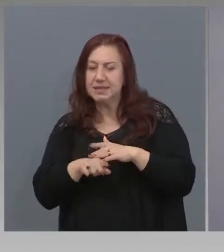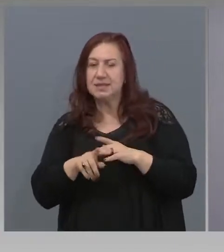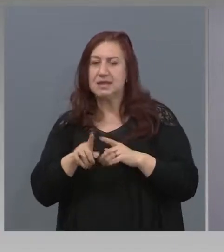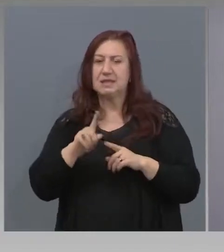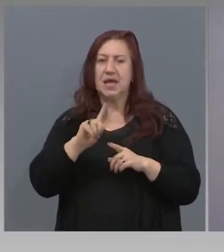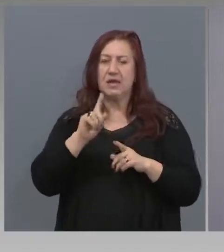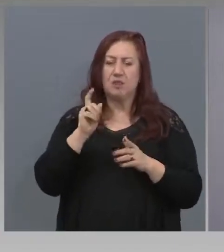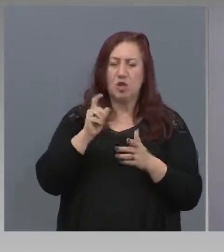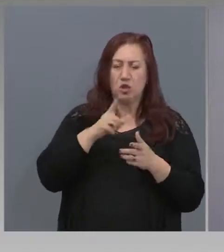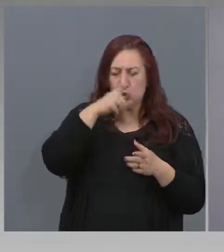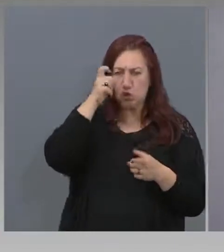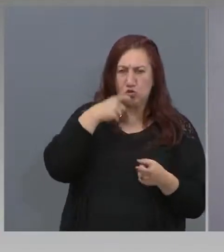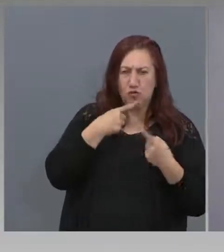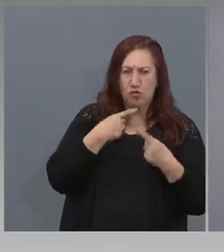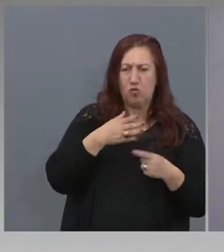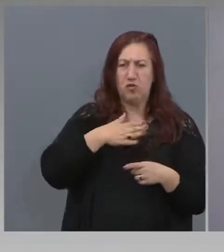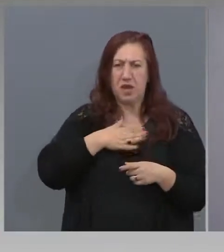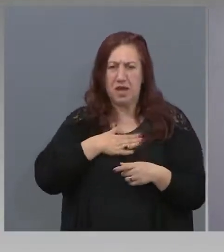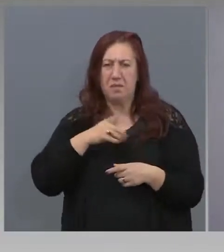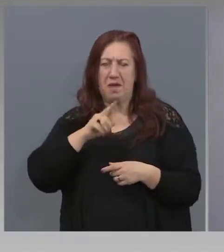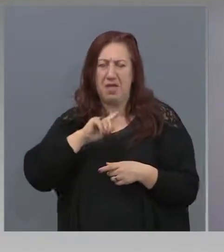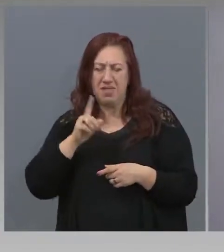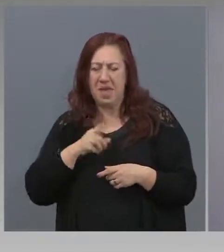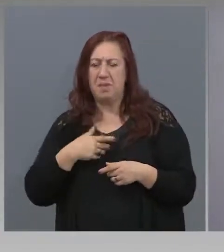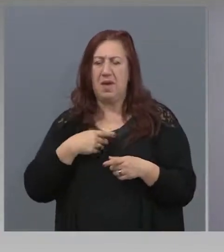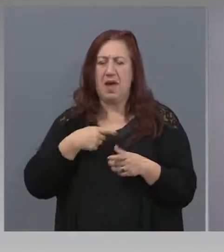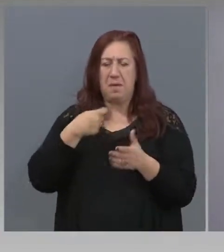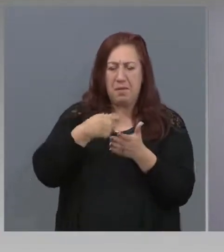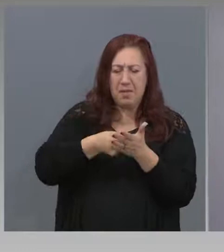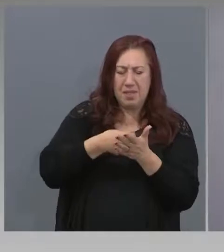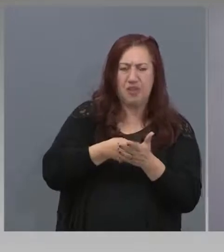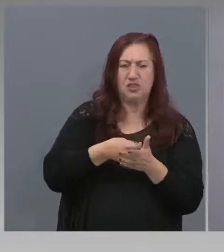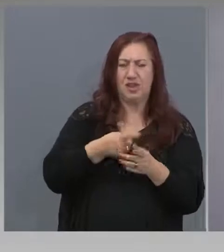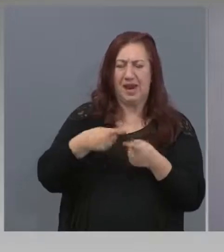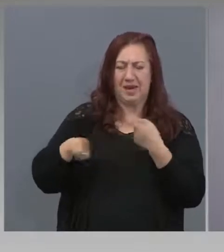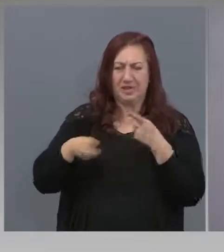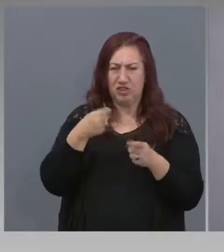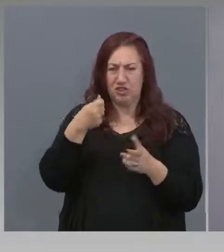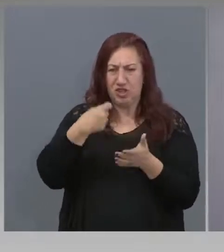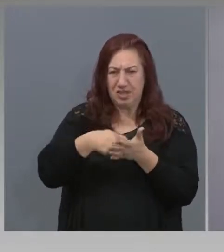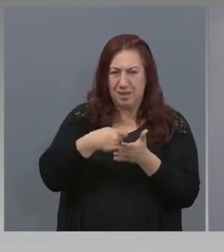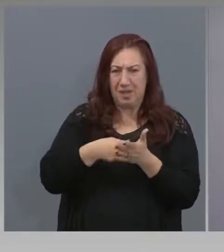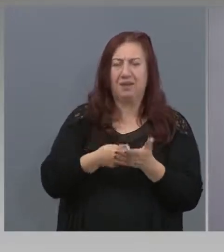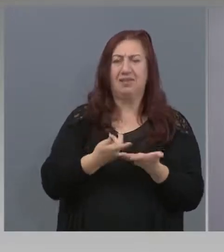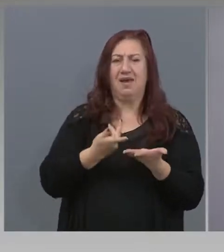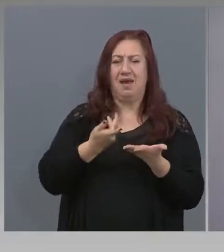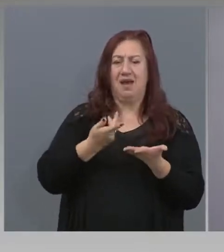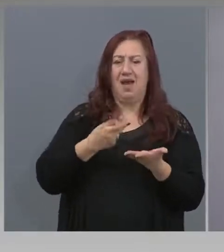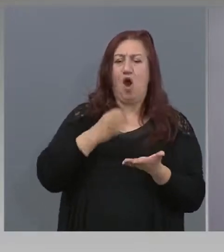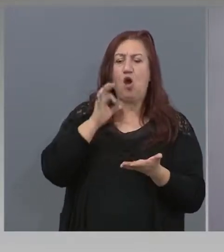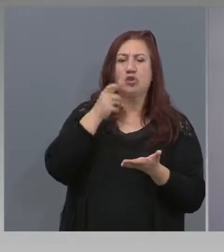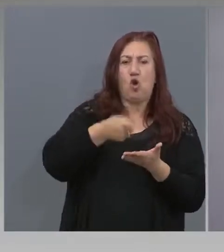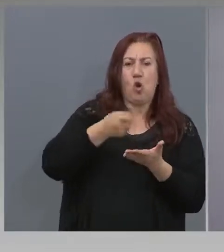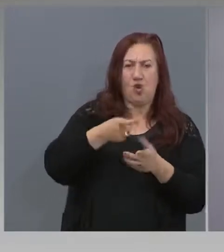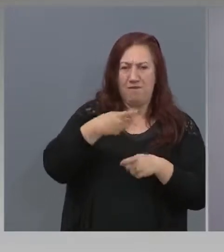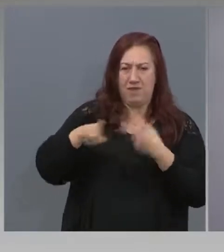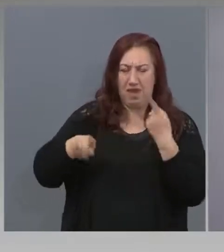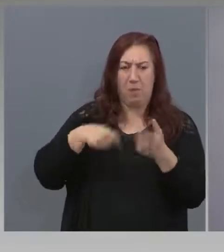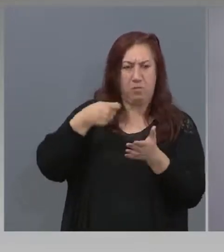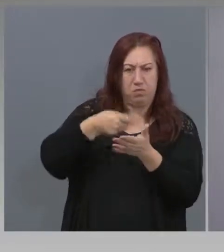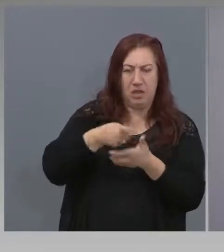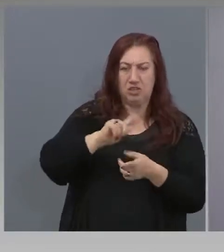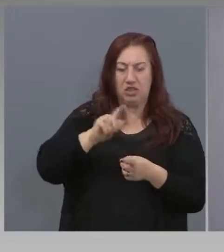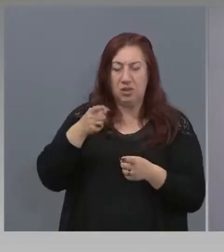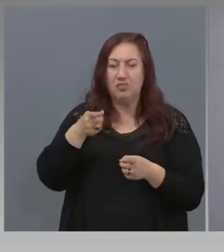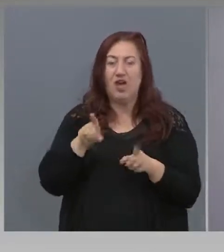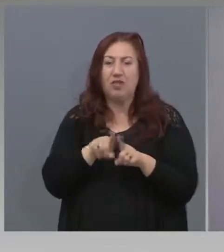е в доста сива и тъмна полусфера. Ако това води до такова изветляване и води до,